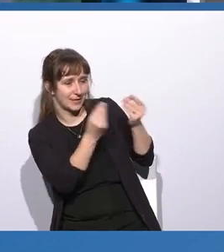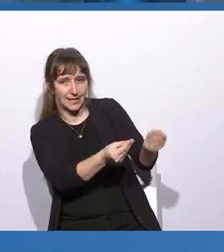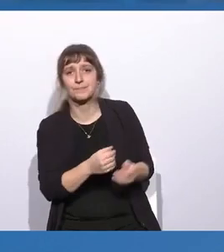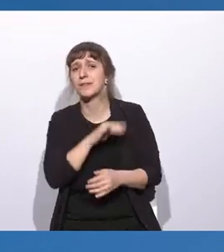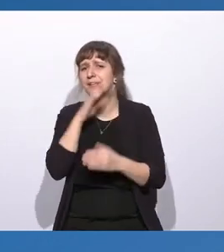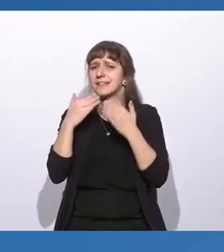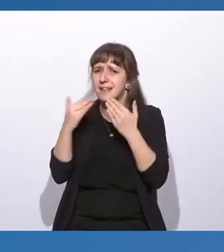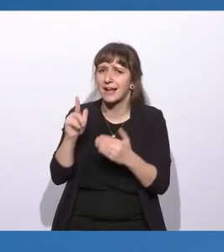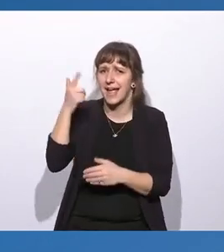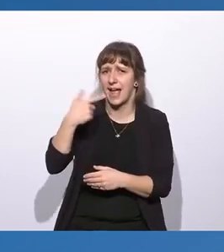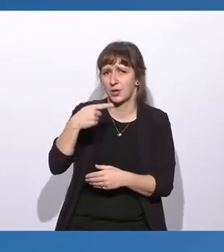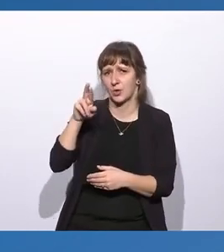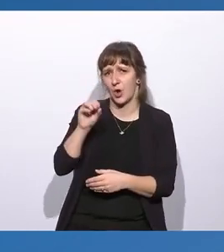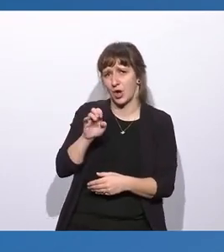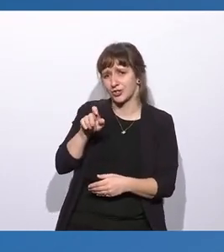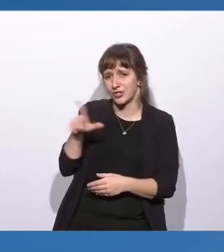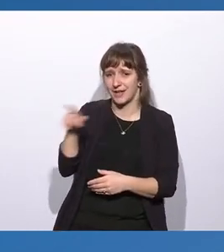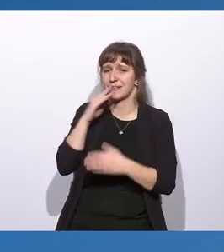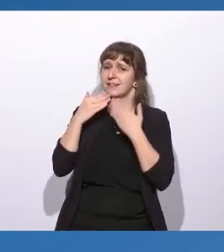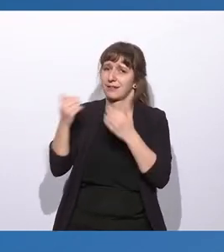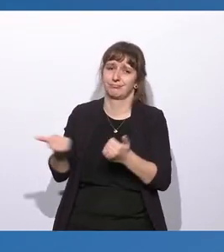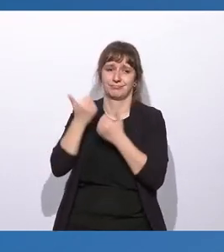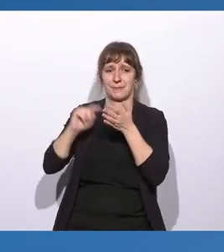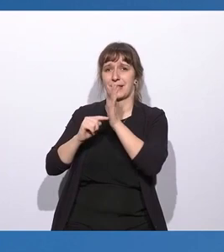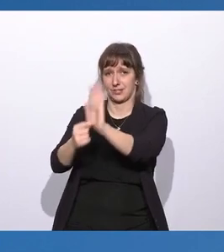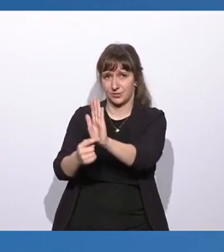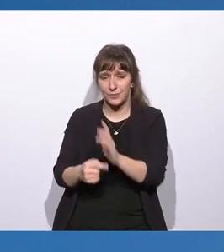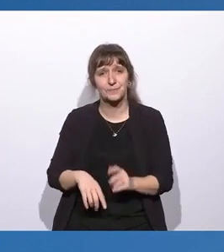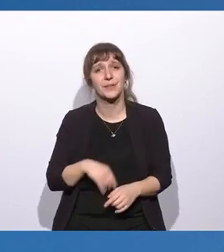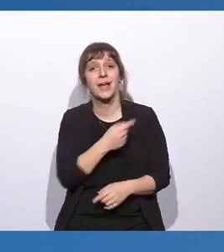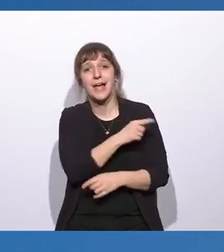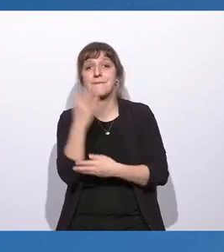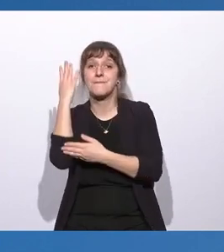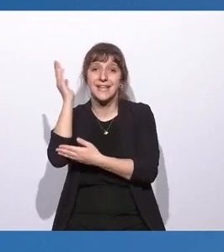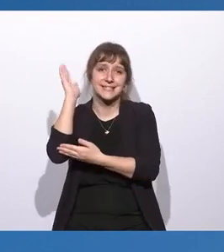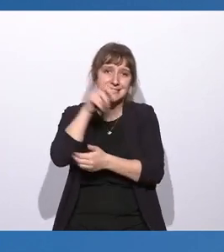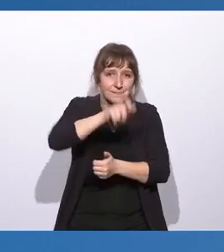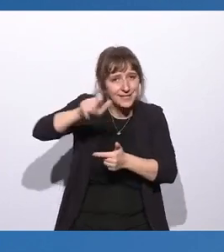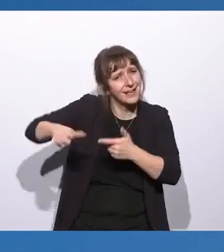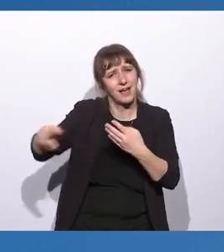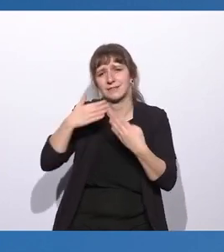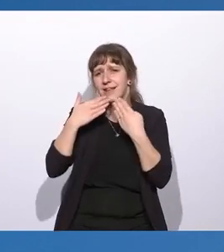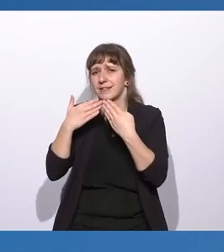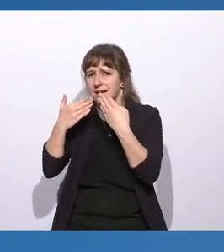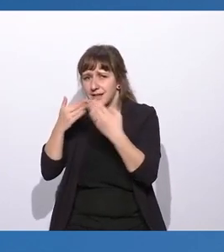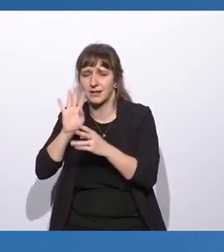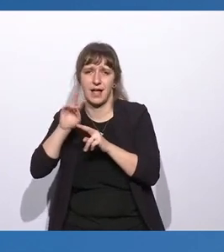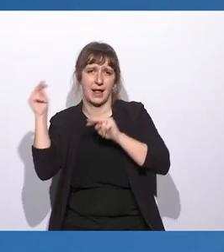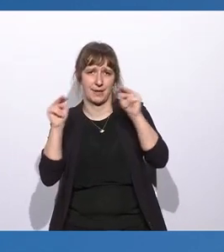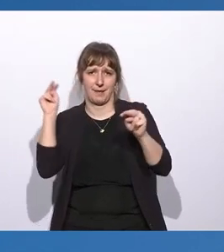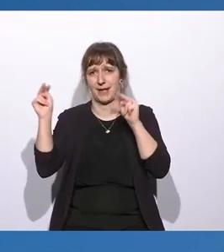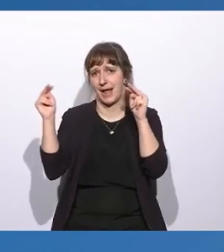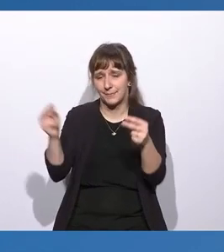Danke sehr für diese tolle Präsentation. Danke. Wir bedanken uns bei allen vier Speakern natürlich für diese Einblicke, die Sie uns gegeben haben.